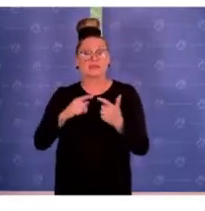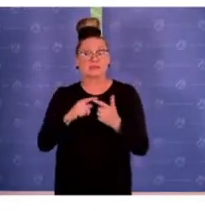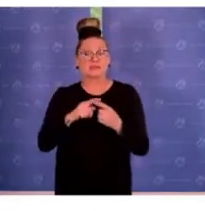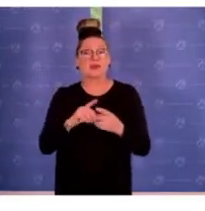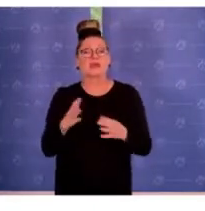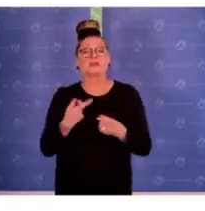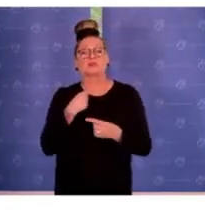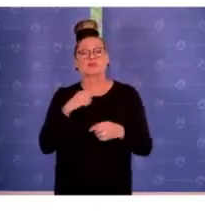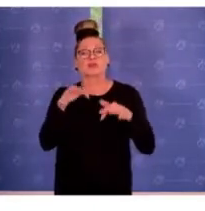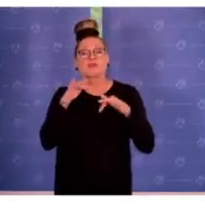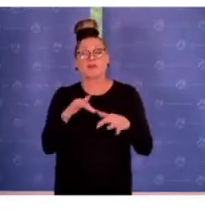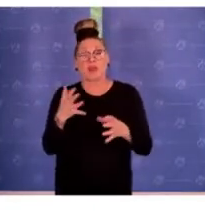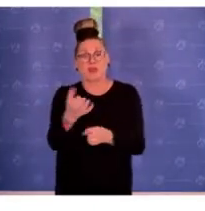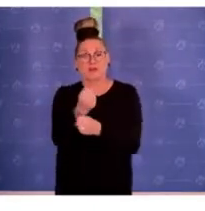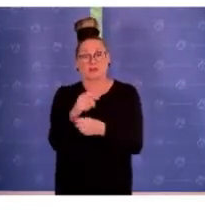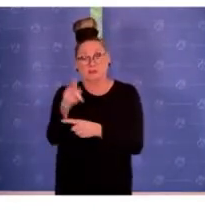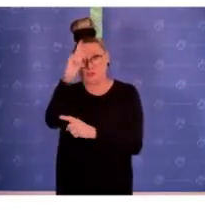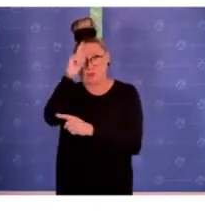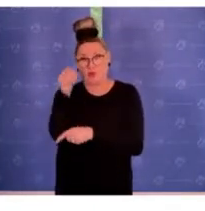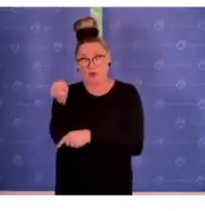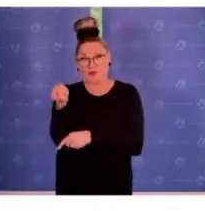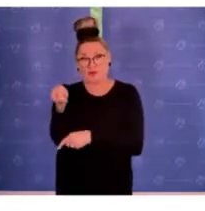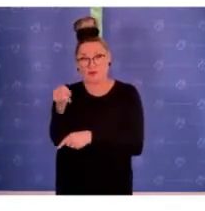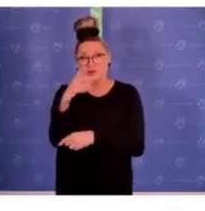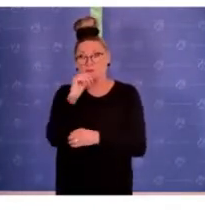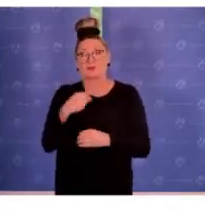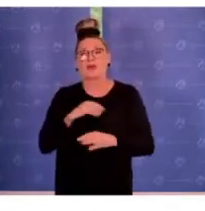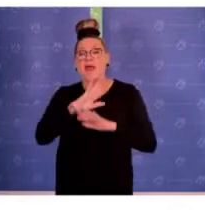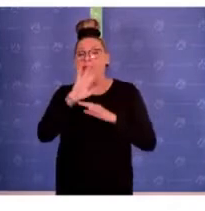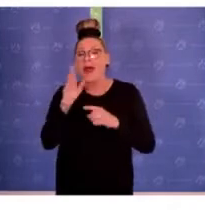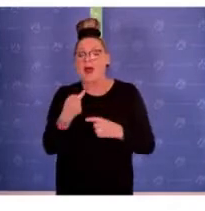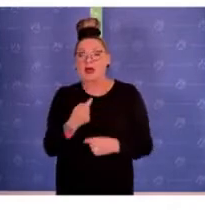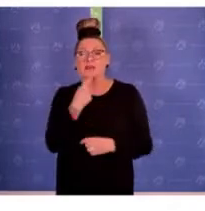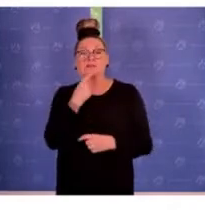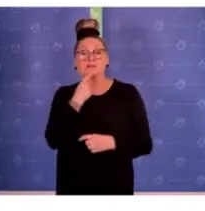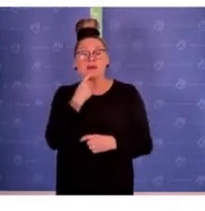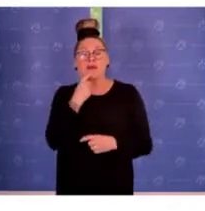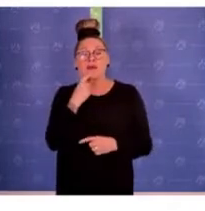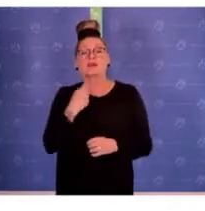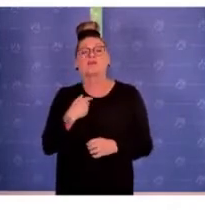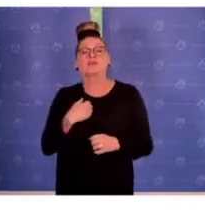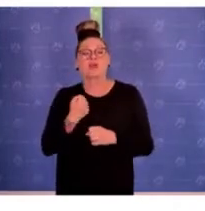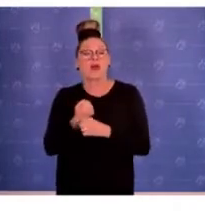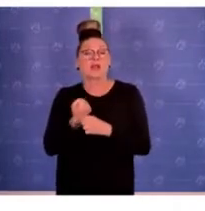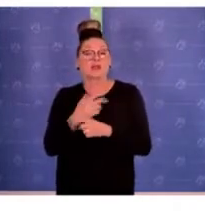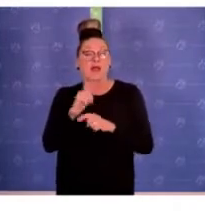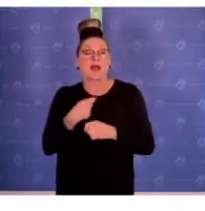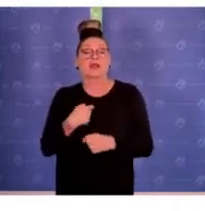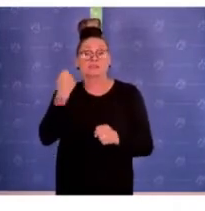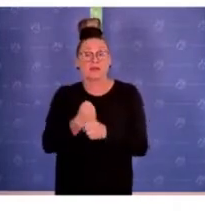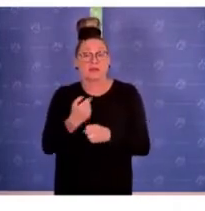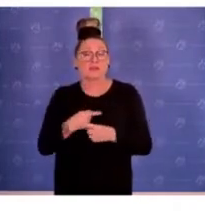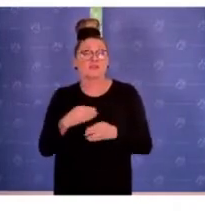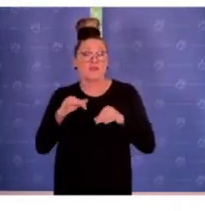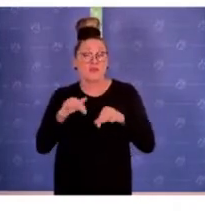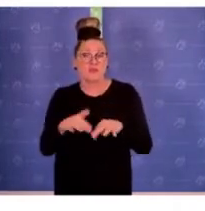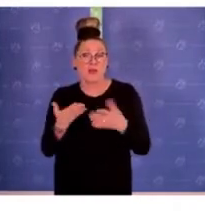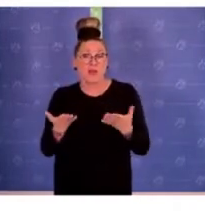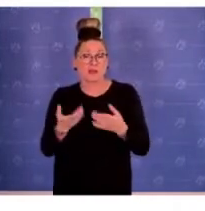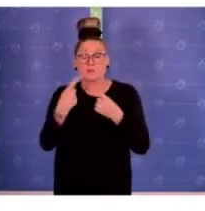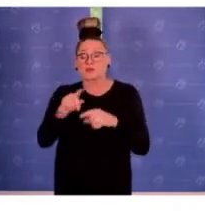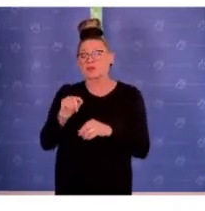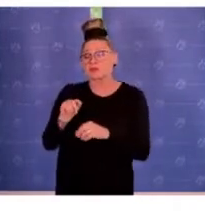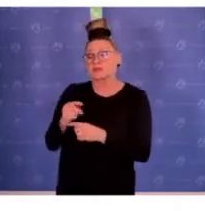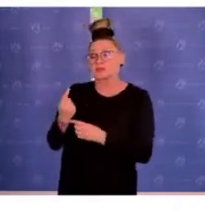Fallerfassung durch die Polizei, erfasst Lebenssachverhalte, also konkrete Tatzusammenhänge, bei denen davon